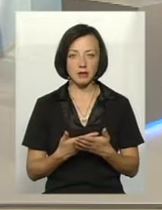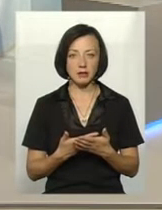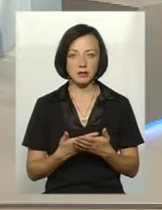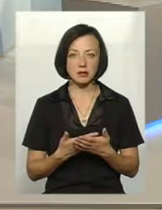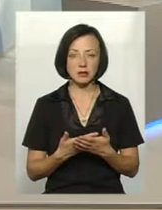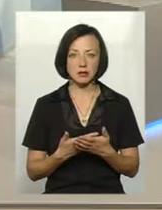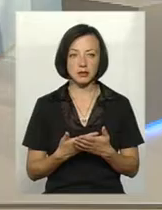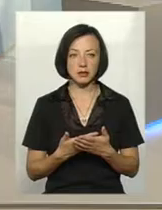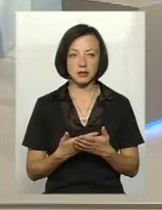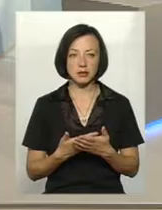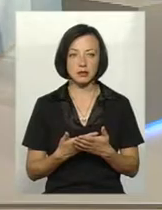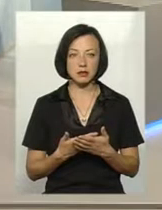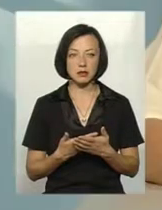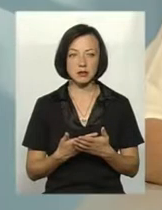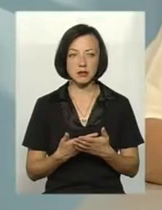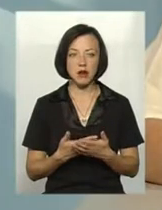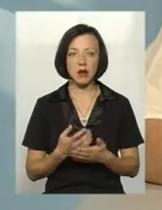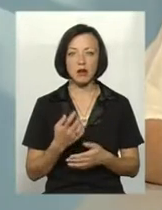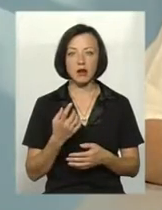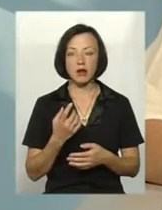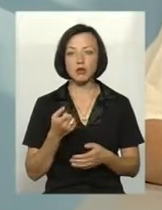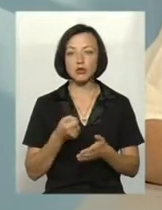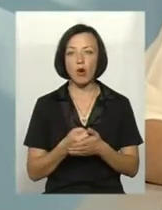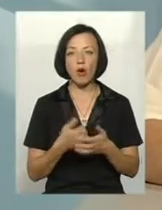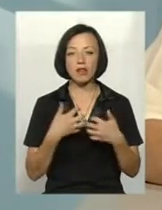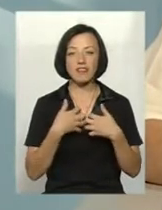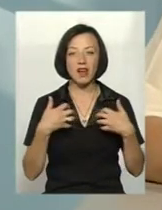скажу так, одним штрихом, до галузі тваринництва,